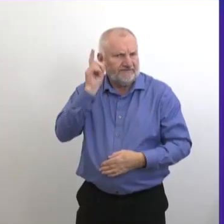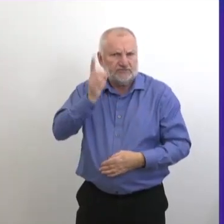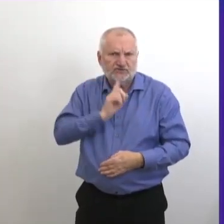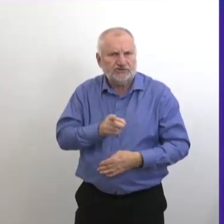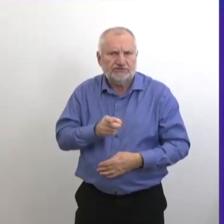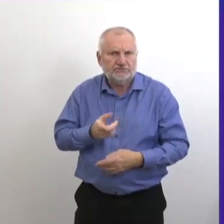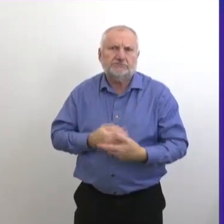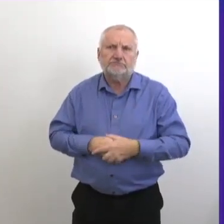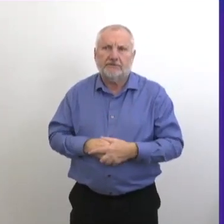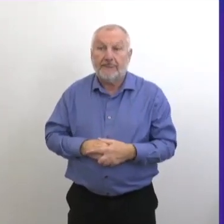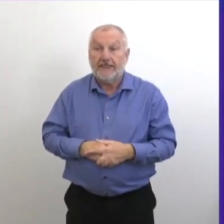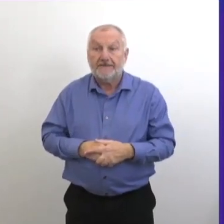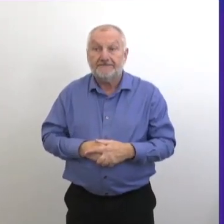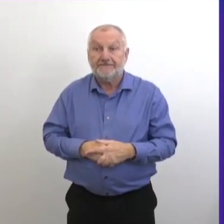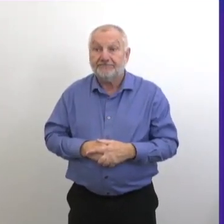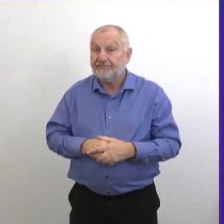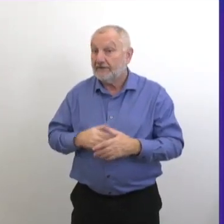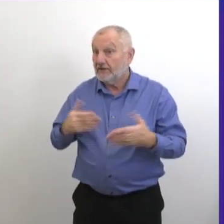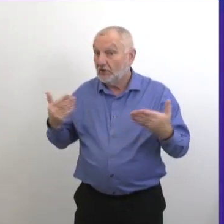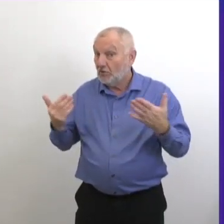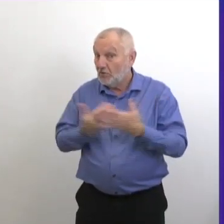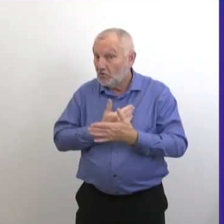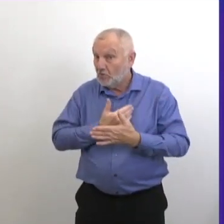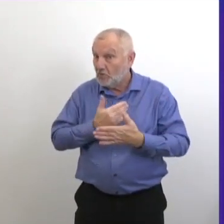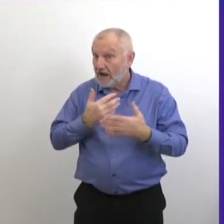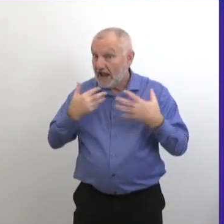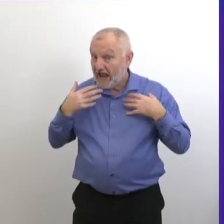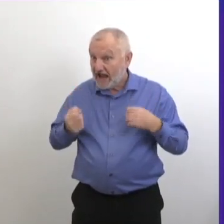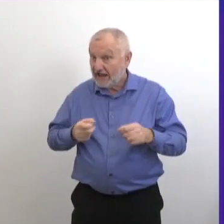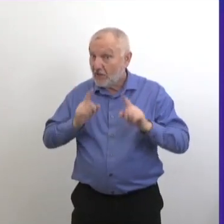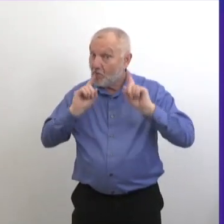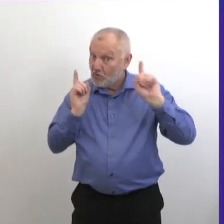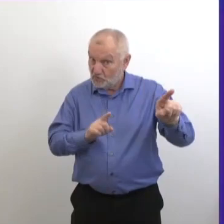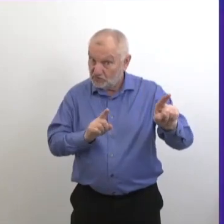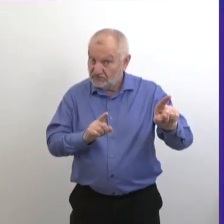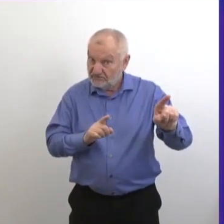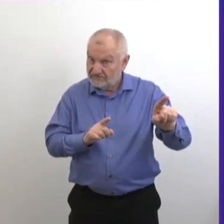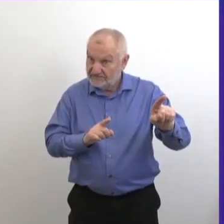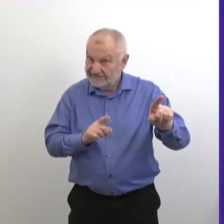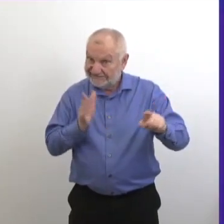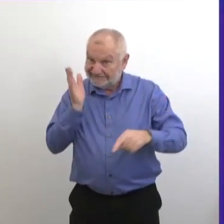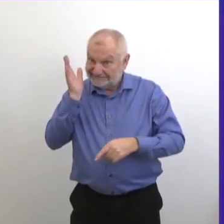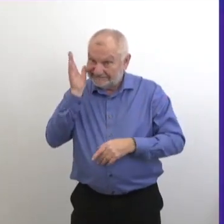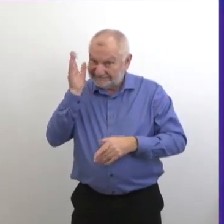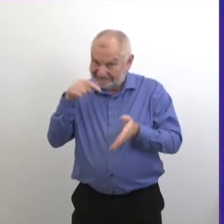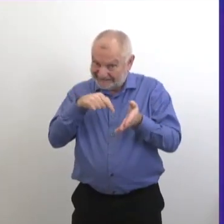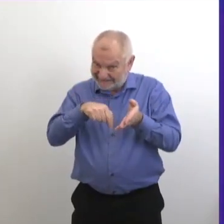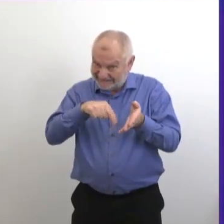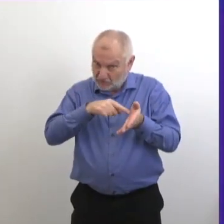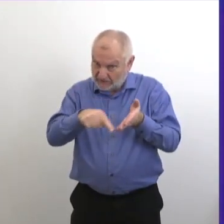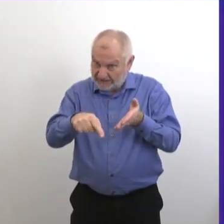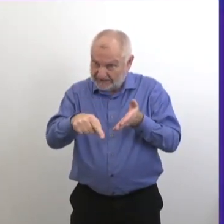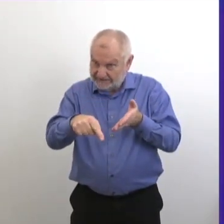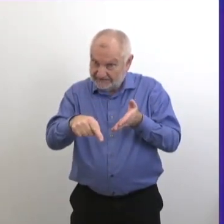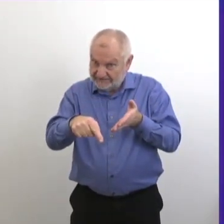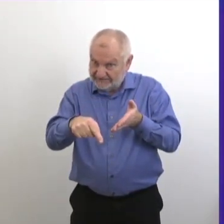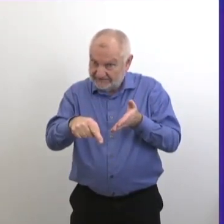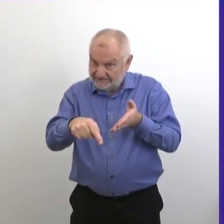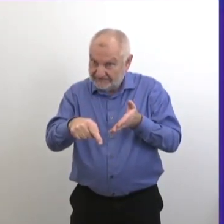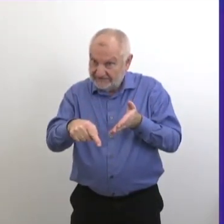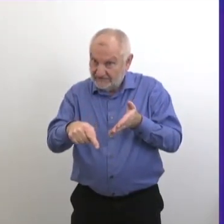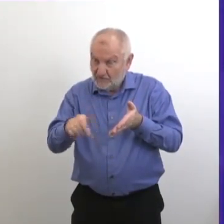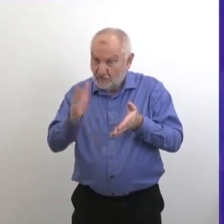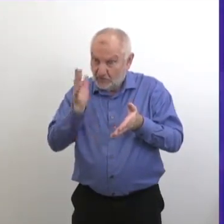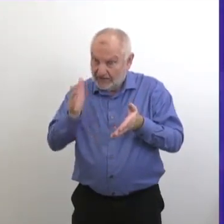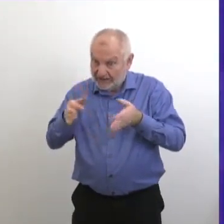c'est vraiment un risque beaucoup plus faible et nous aurons des détails sur tout ça dans le nouvel art de santé publique qui va sortir cette semaine et on vous indiquera comment